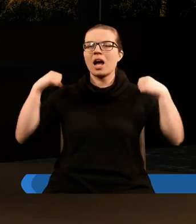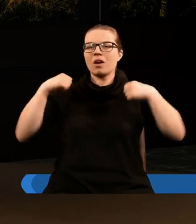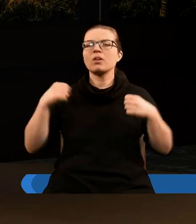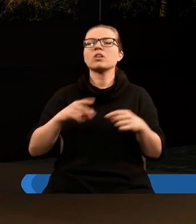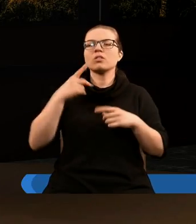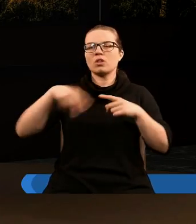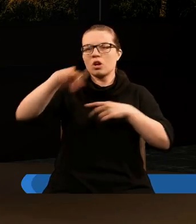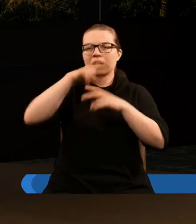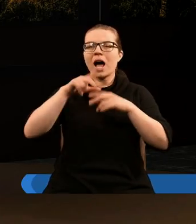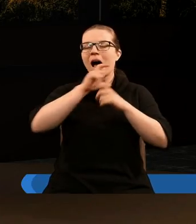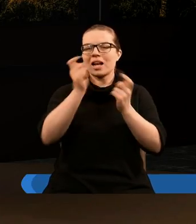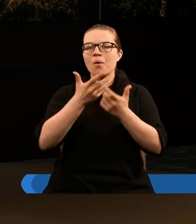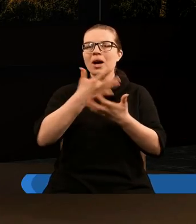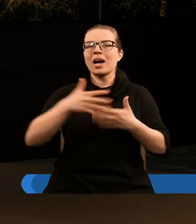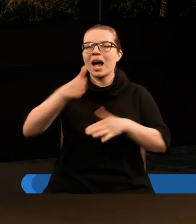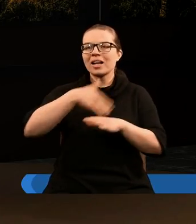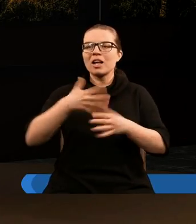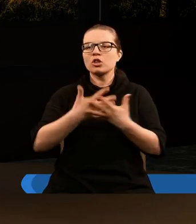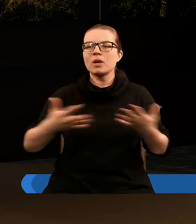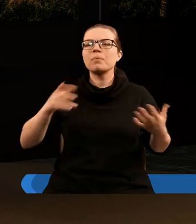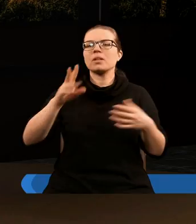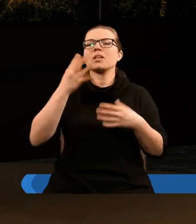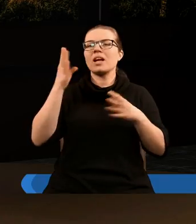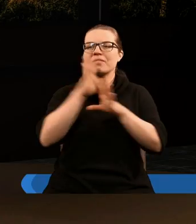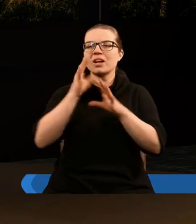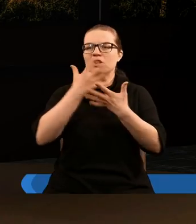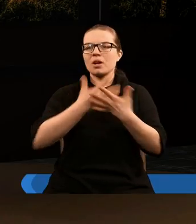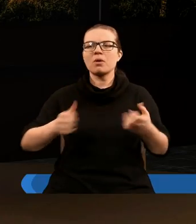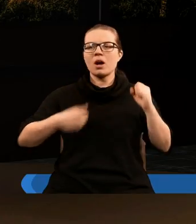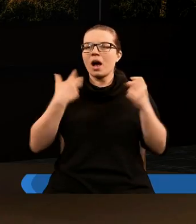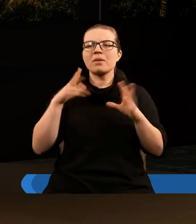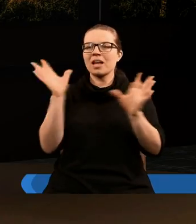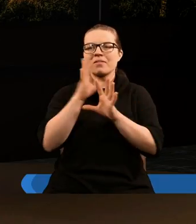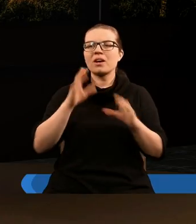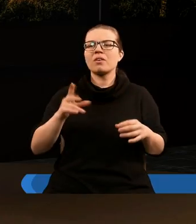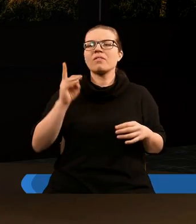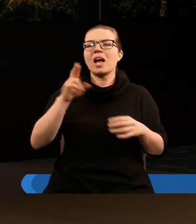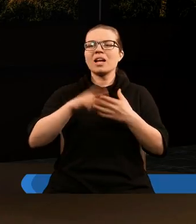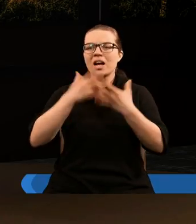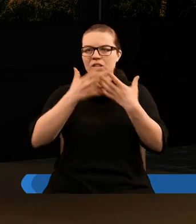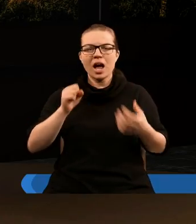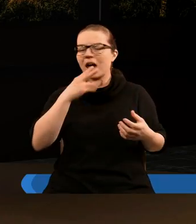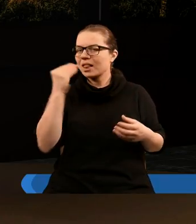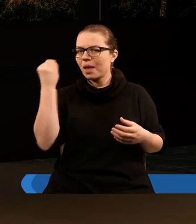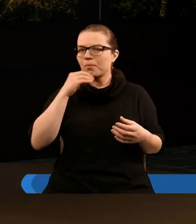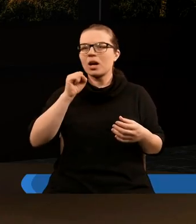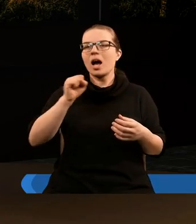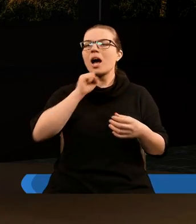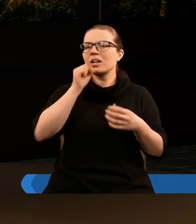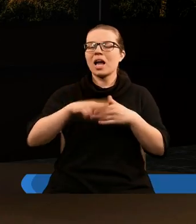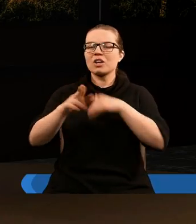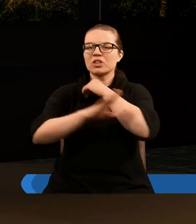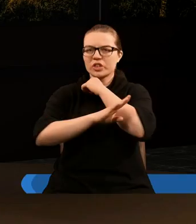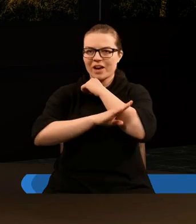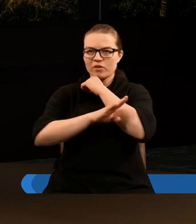aniołów stojących na czterech krańcach ziemi, powstrzymujących cztery wiatry ziemi, aby nie wiał wiatr na ziemię, ani na morze, ani na